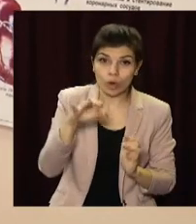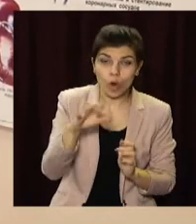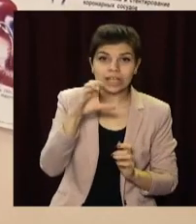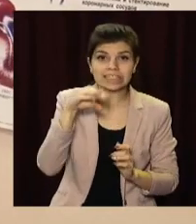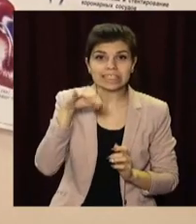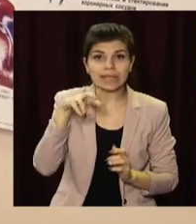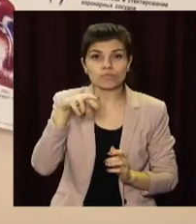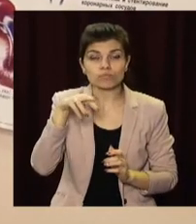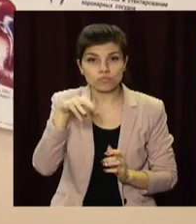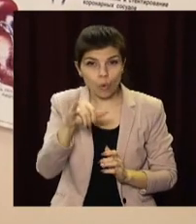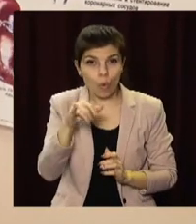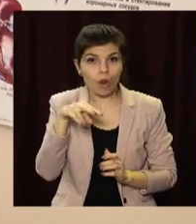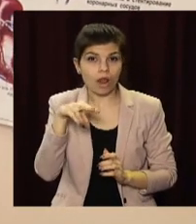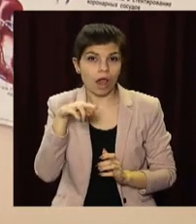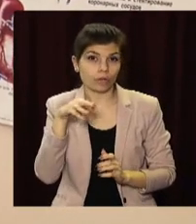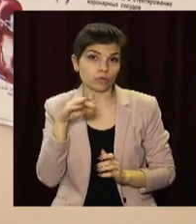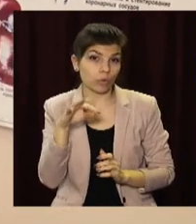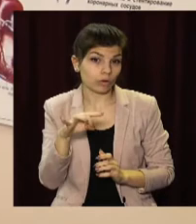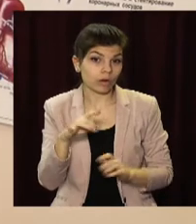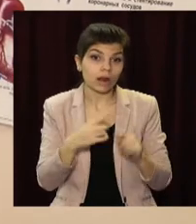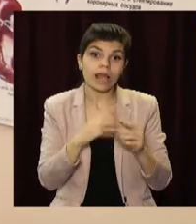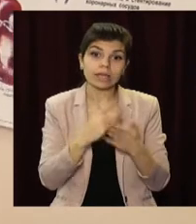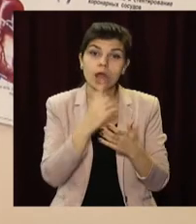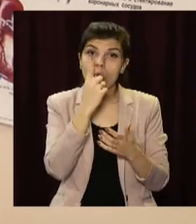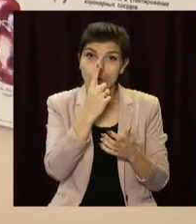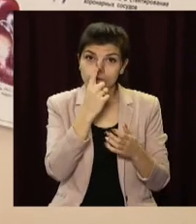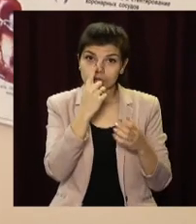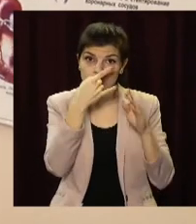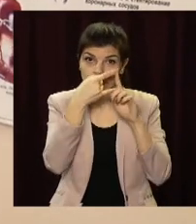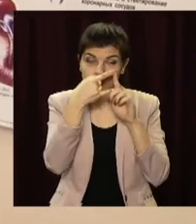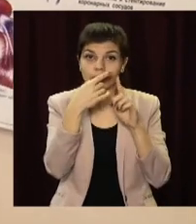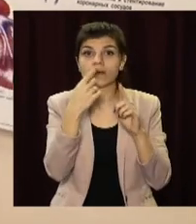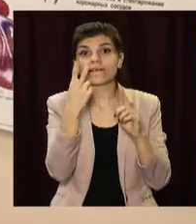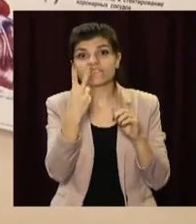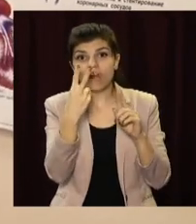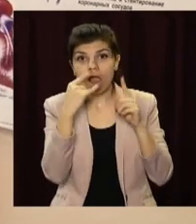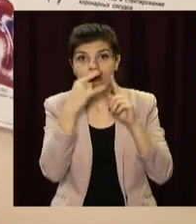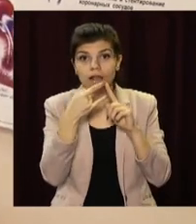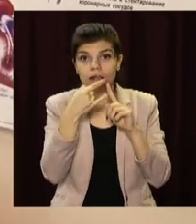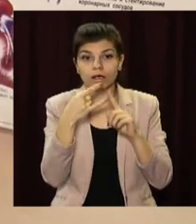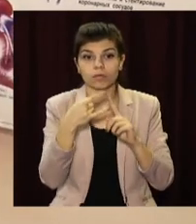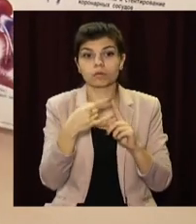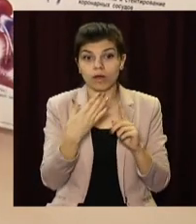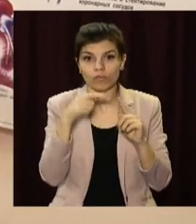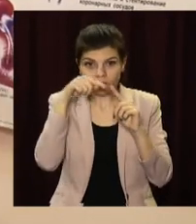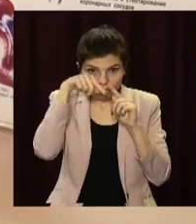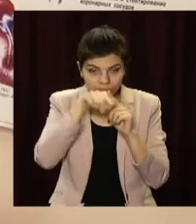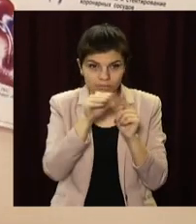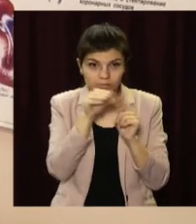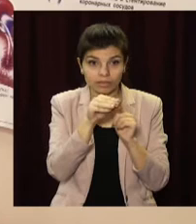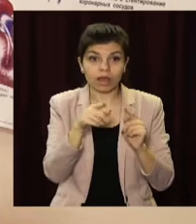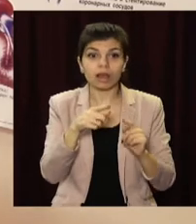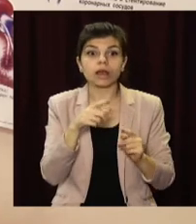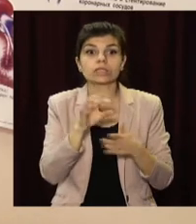однокамерний, і вот двухкамерний, в предсерді, і вот сам кардіостимулятор. Частота сразу